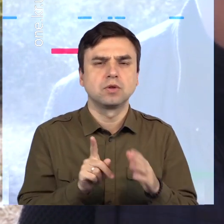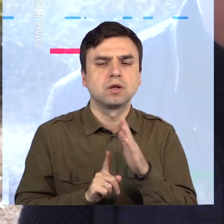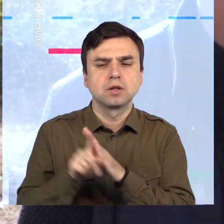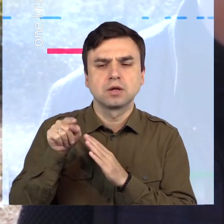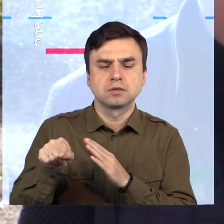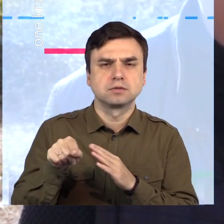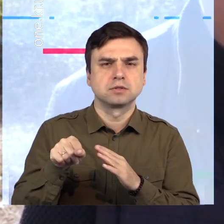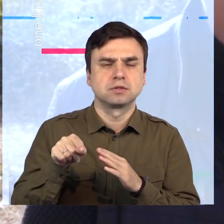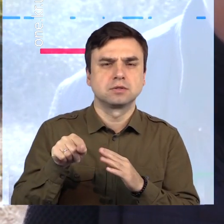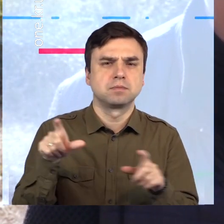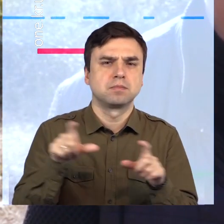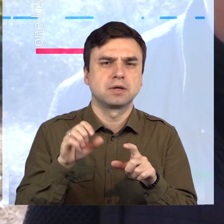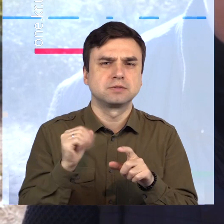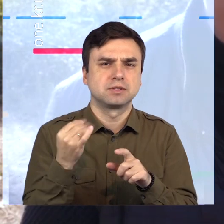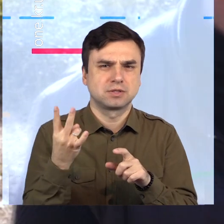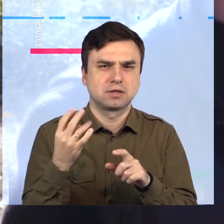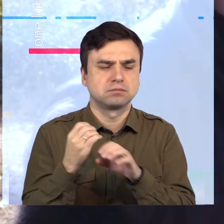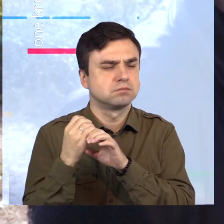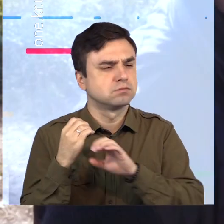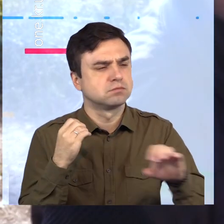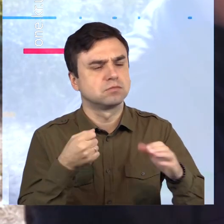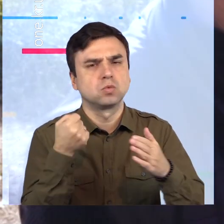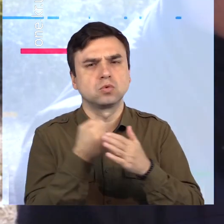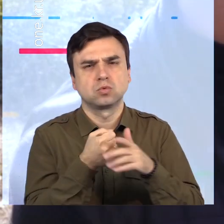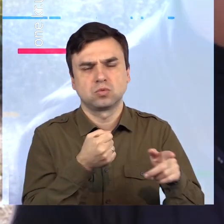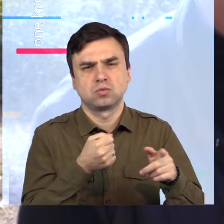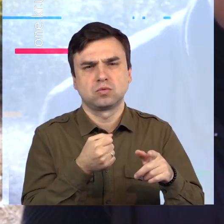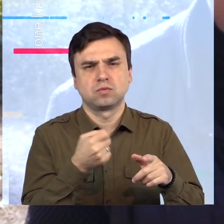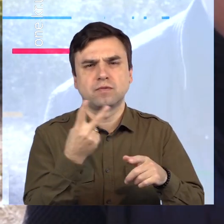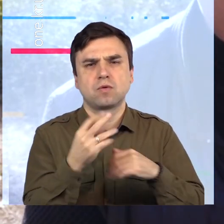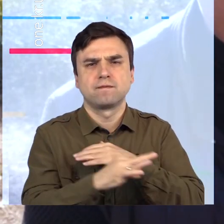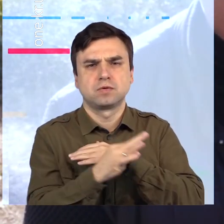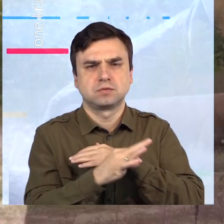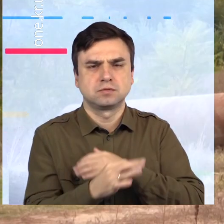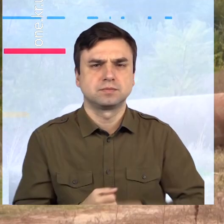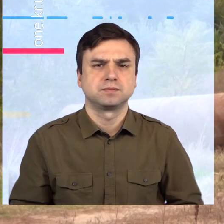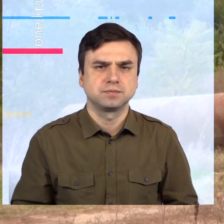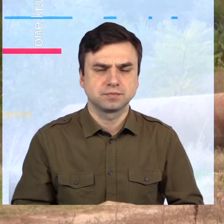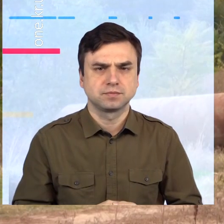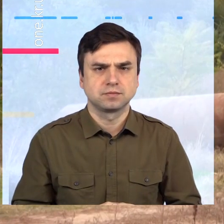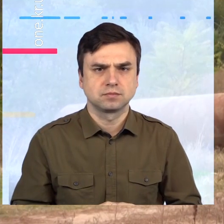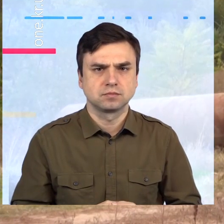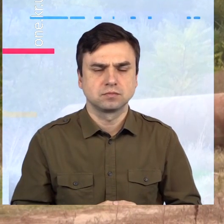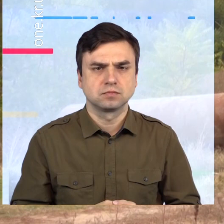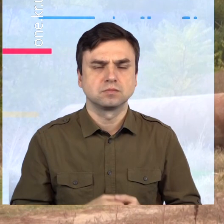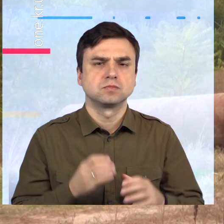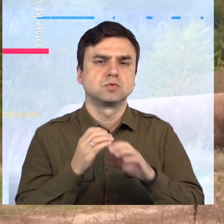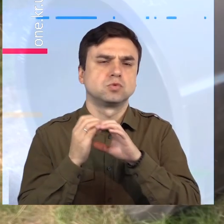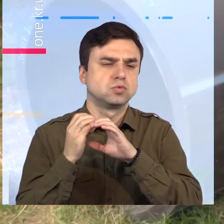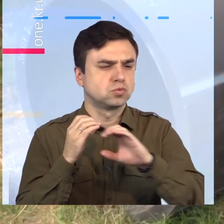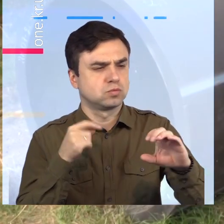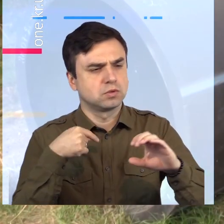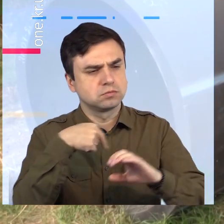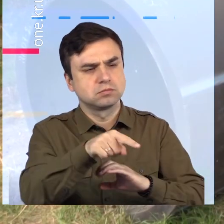до «Еврійські» КНС «57», з тієї сторони «Восточного-2». Загальна довжина труб каналізаційного